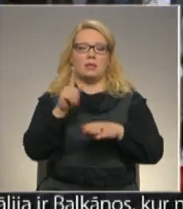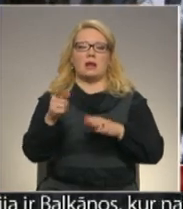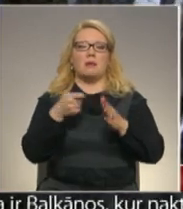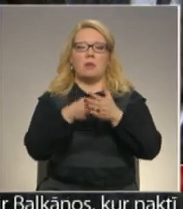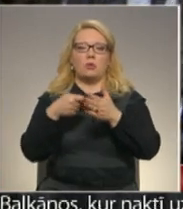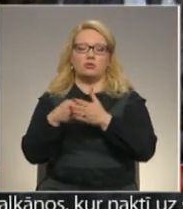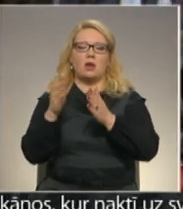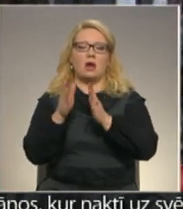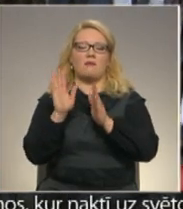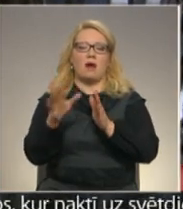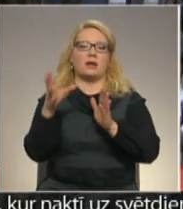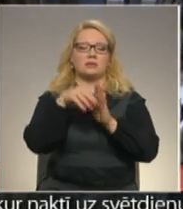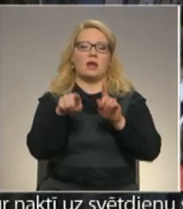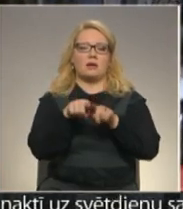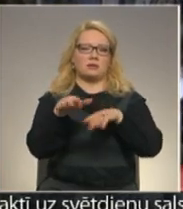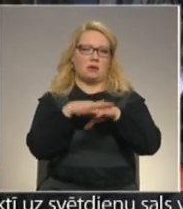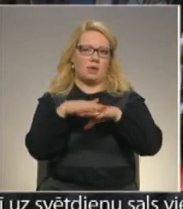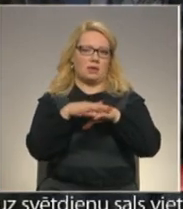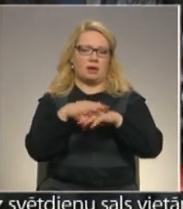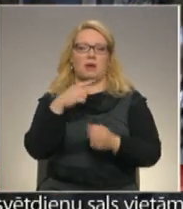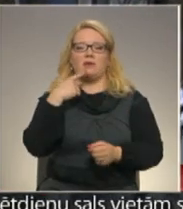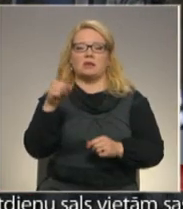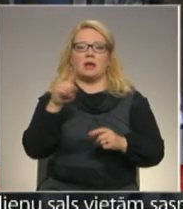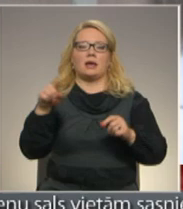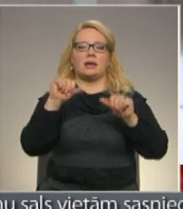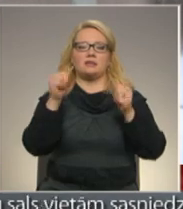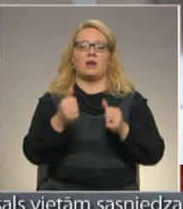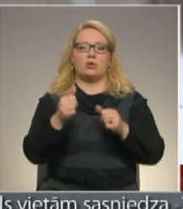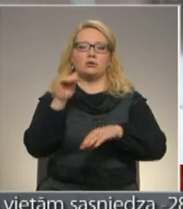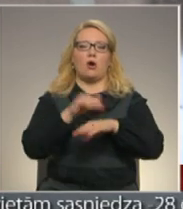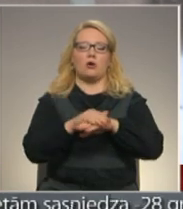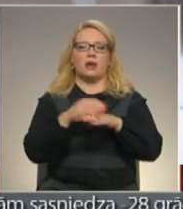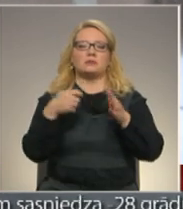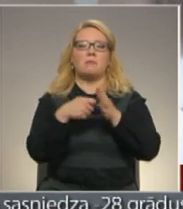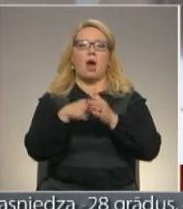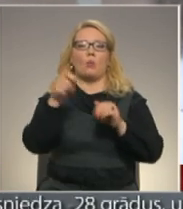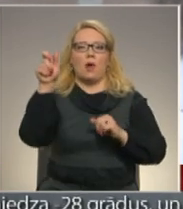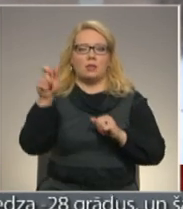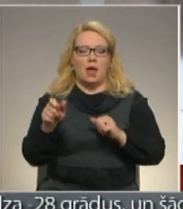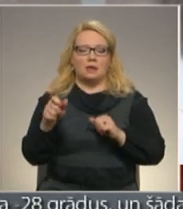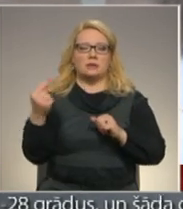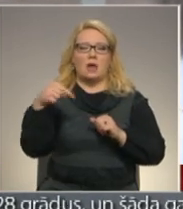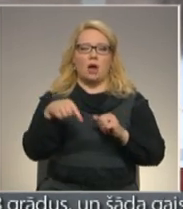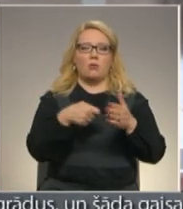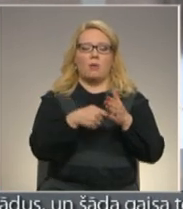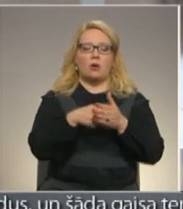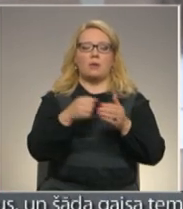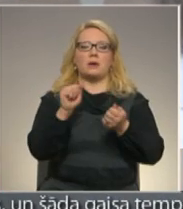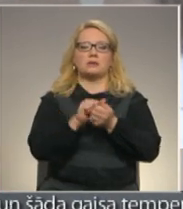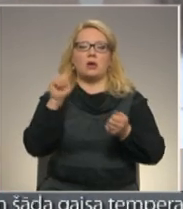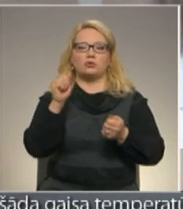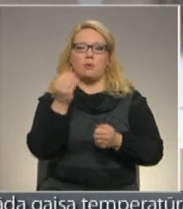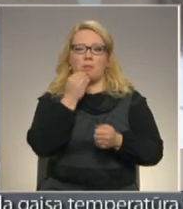arī sabiedrībai. Mums ir tā izveidots, ka ir konkrēts barotājs, kas arī nāk un baro, jo barojam ar sauso pārtiku